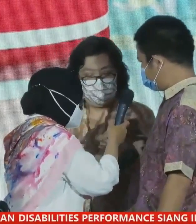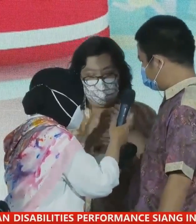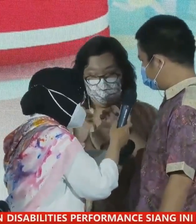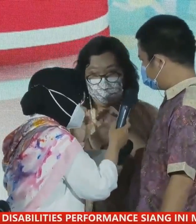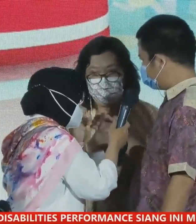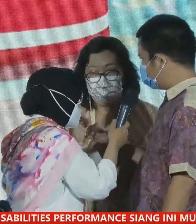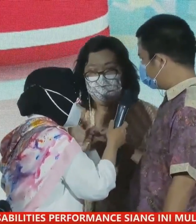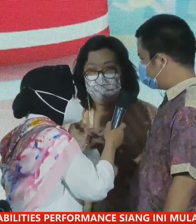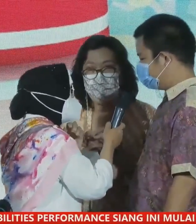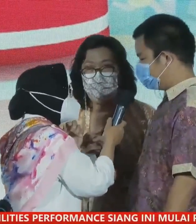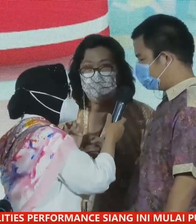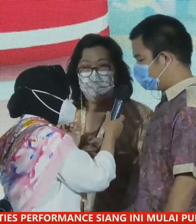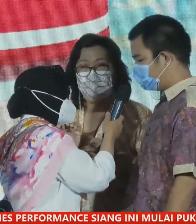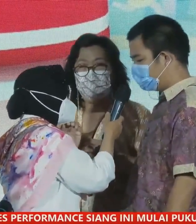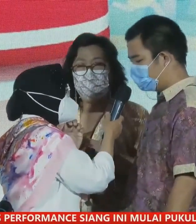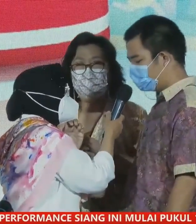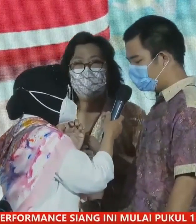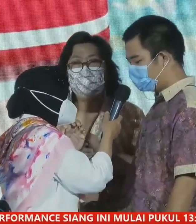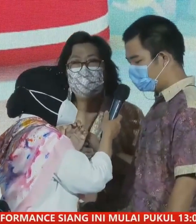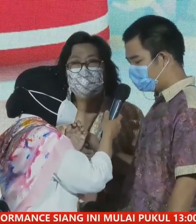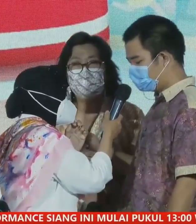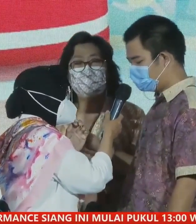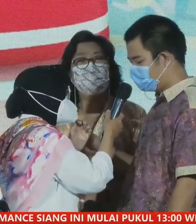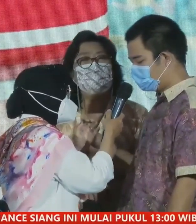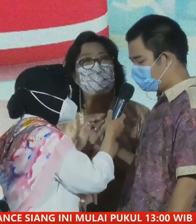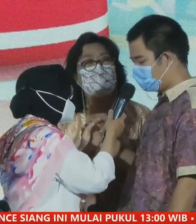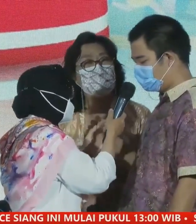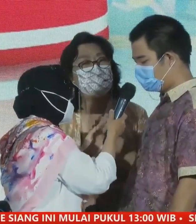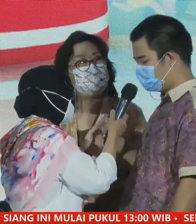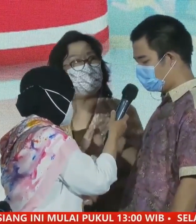Dek, tidak pakai tulis sayang, kamu bisa bicara